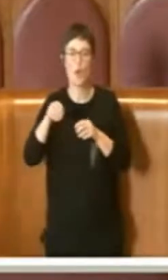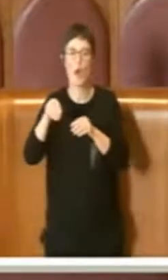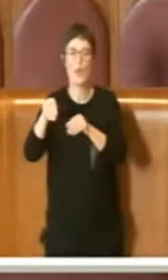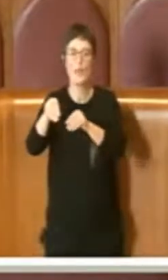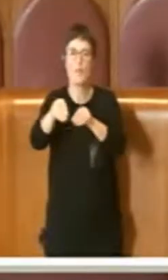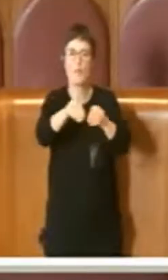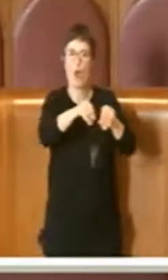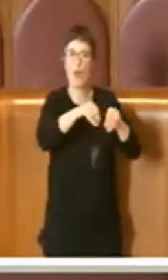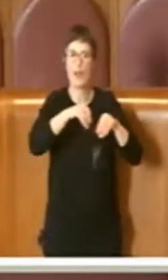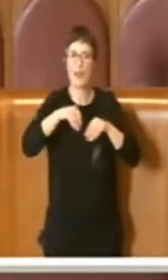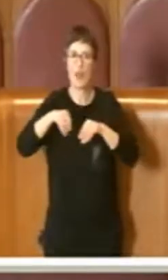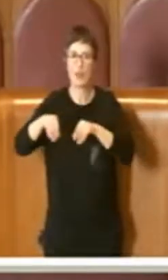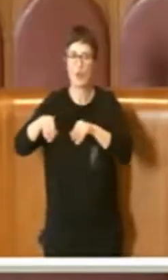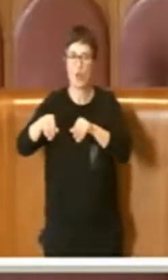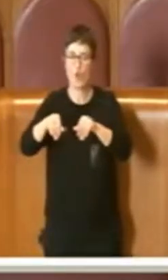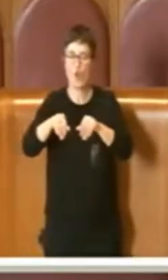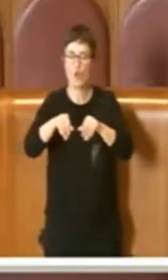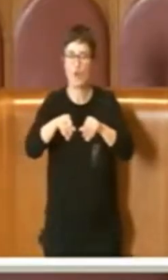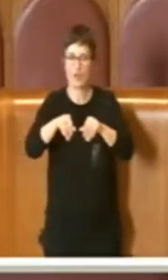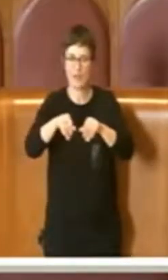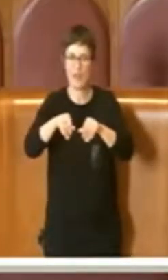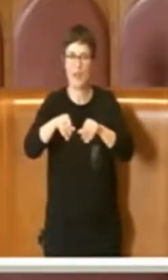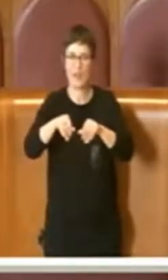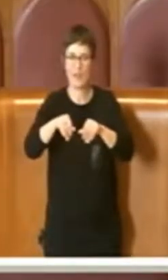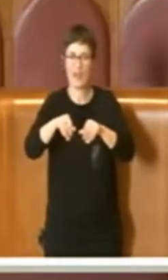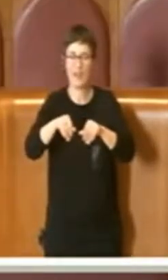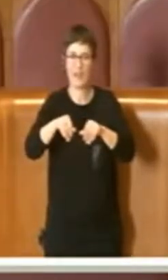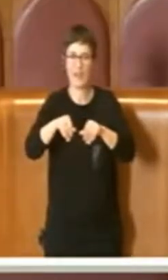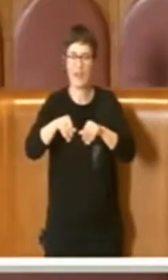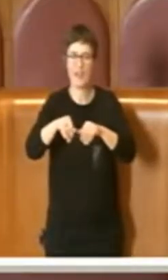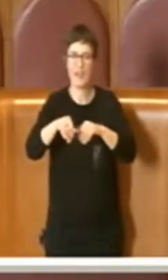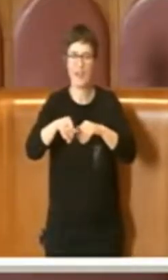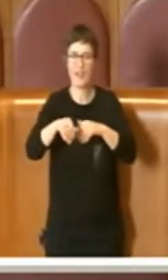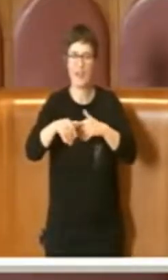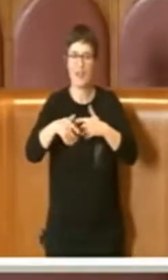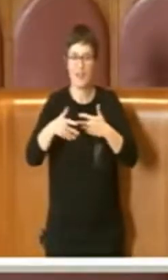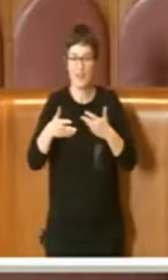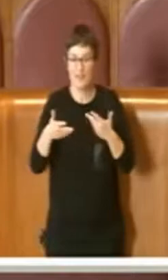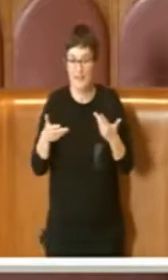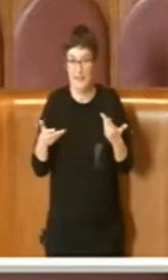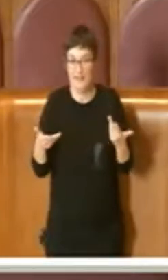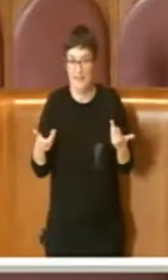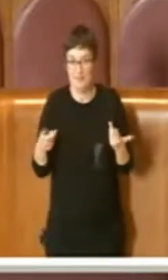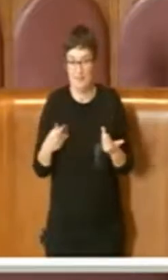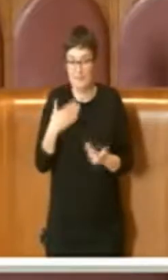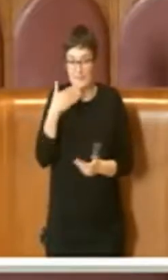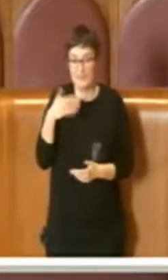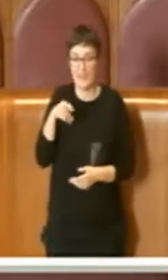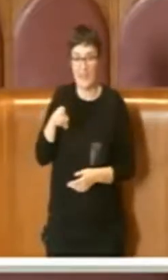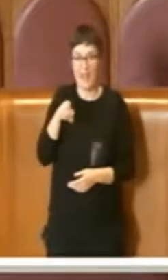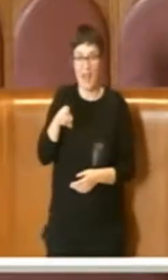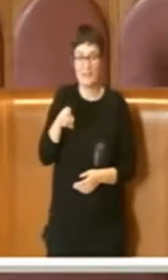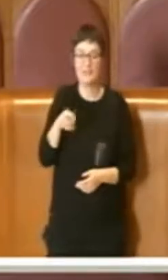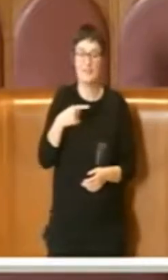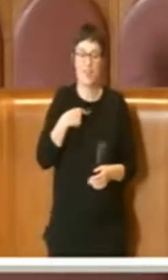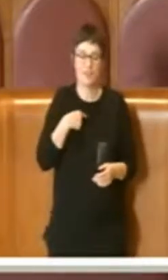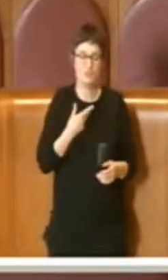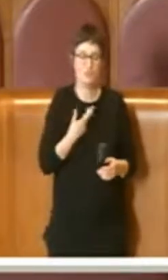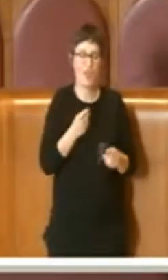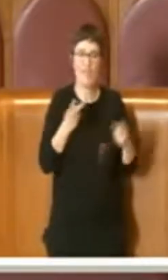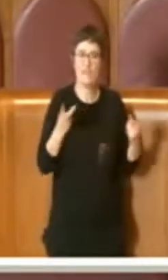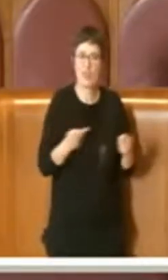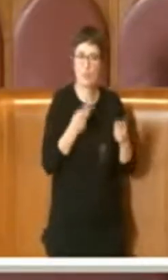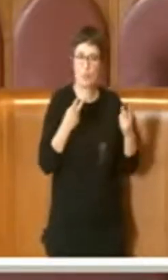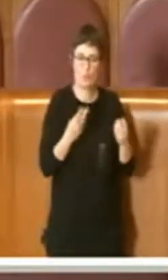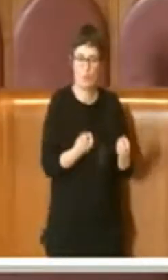'alimentazione agroalimentare, delle nostre verdure, dei nostri alimenti, in tutta Europa